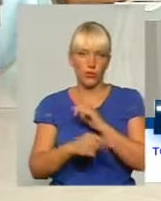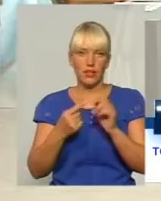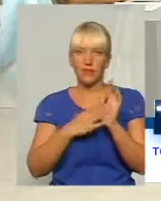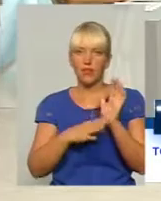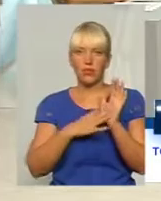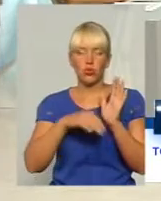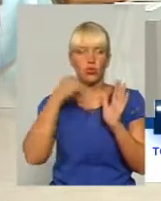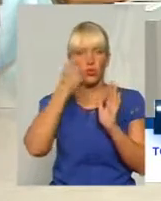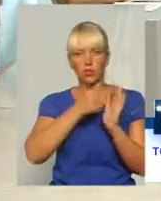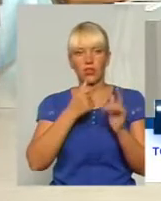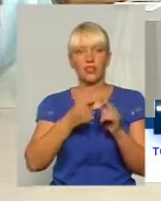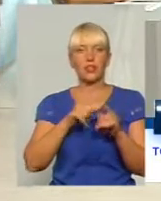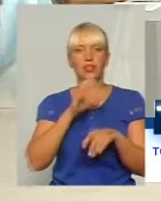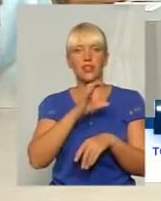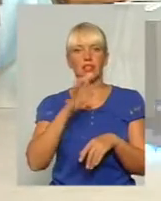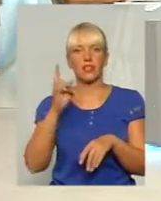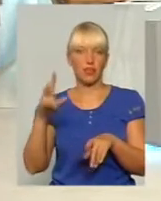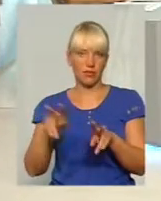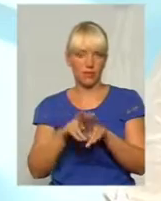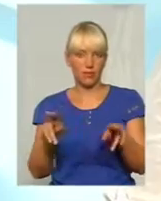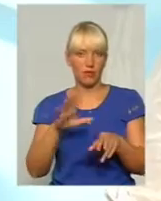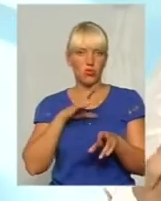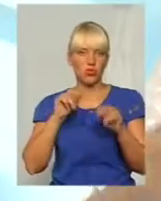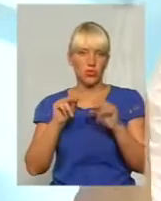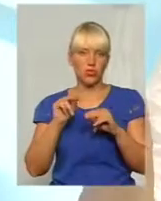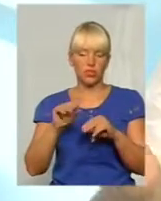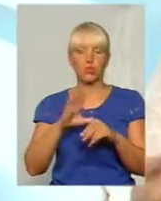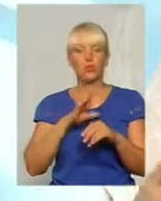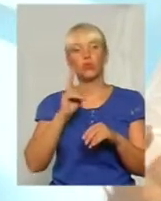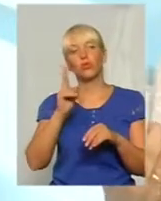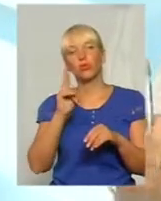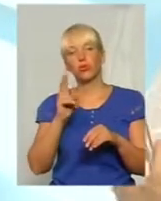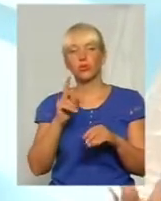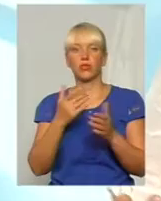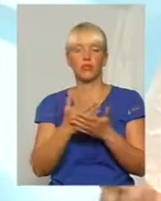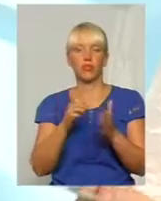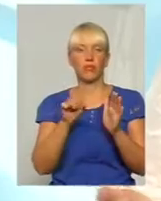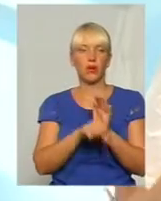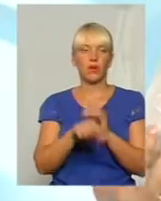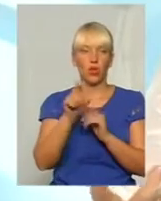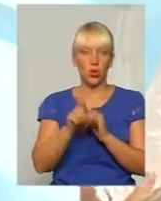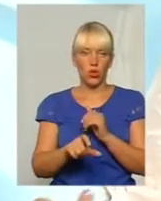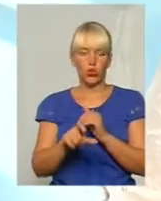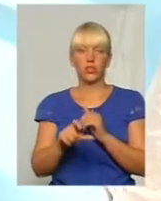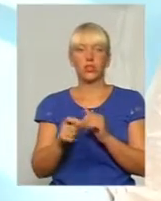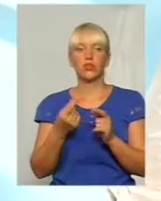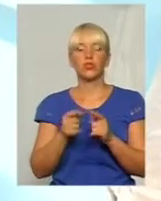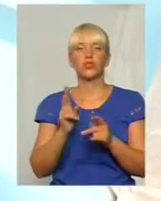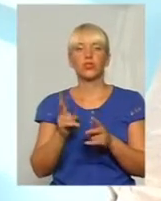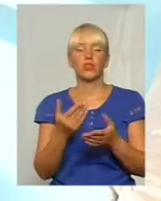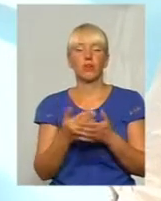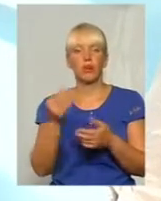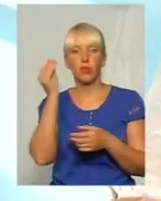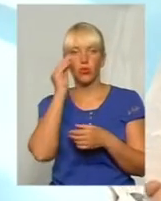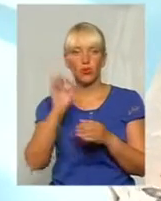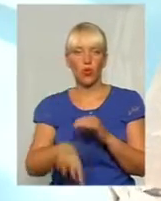роках така була інерція радянська, чесніше ставлення. Ну, тоді десь там хтось збив людину, чи ще щось став, чи якісь там підозри